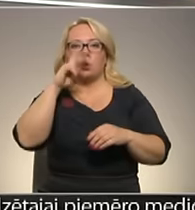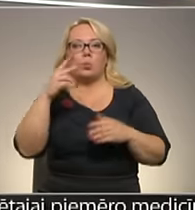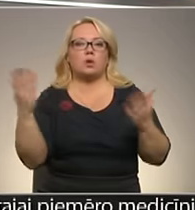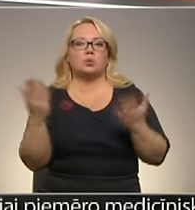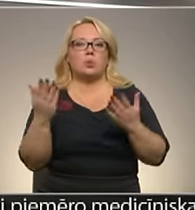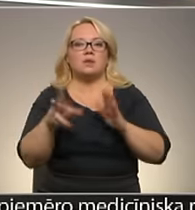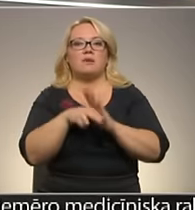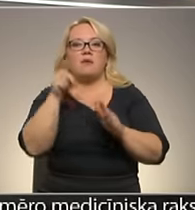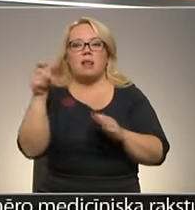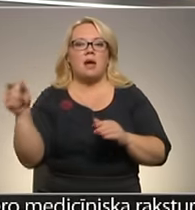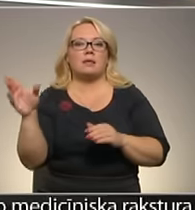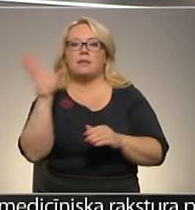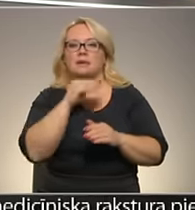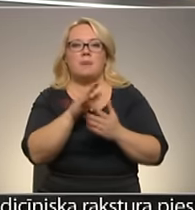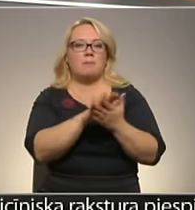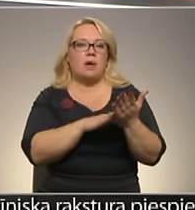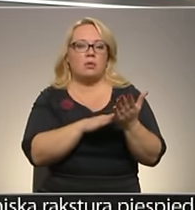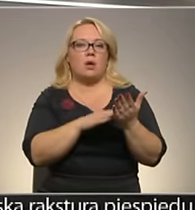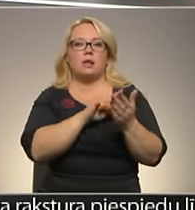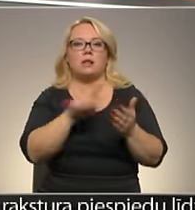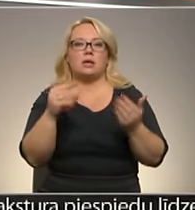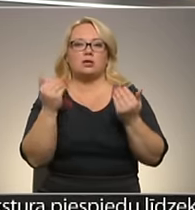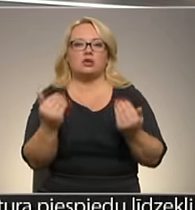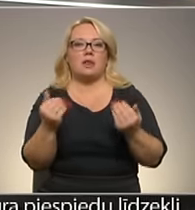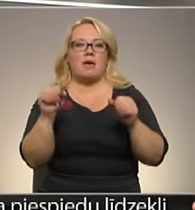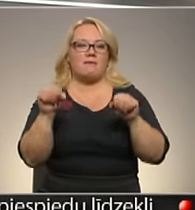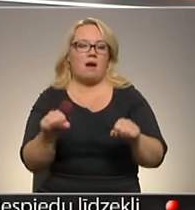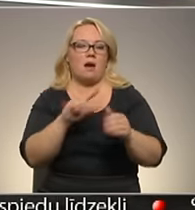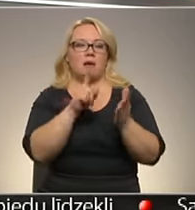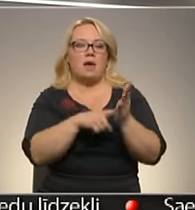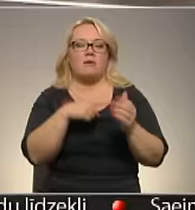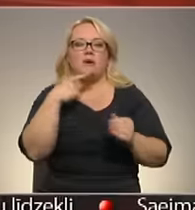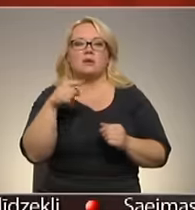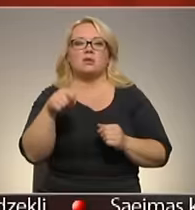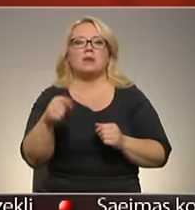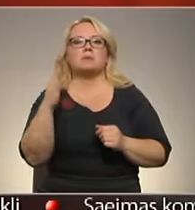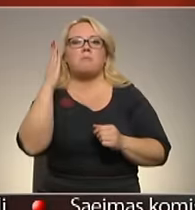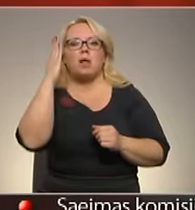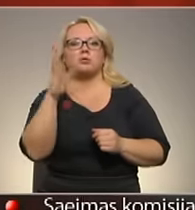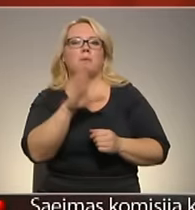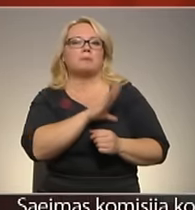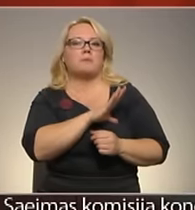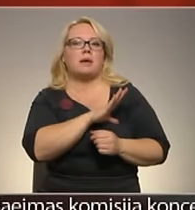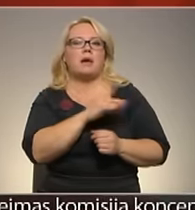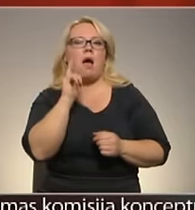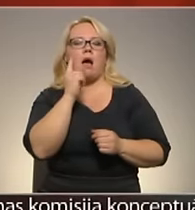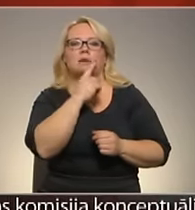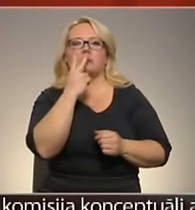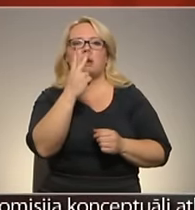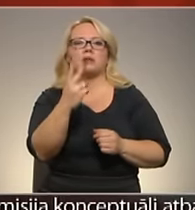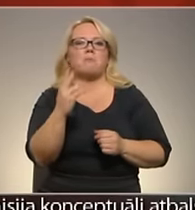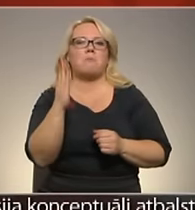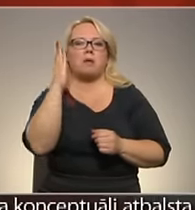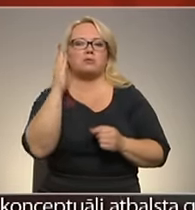kuras vēlētāji nespēja piedot līčinējai varai? Es nedomāju, ka šis balsojums bija tāds acīmi redzāms